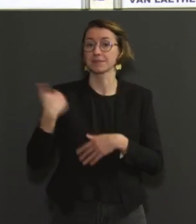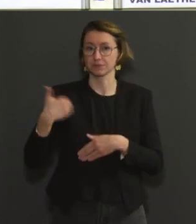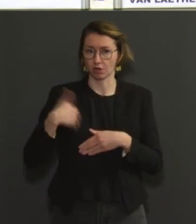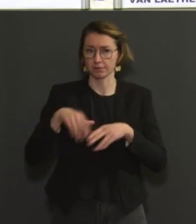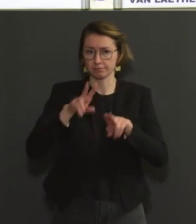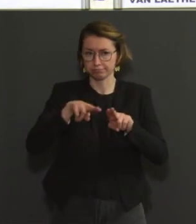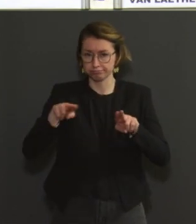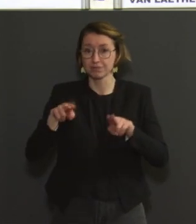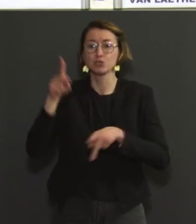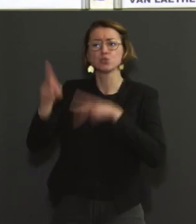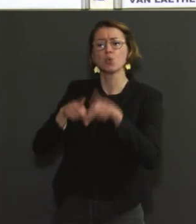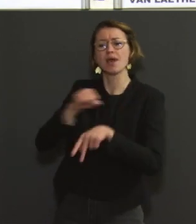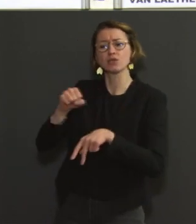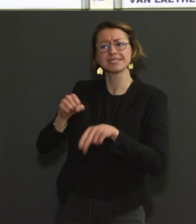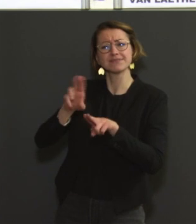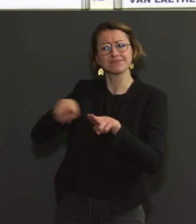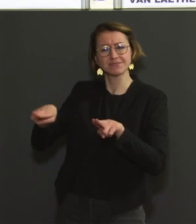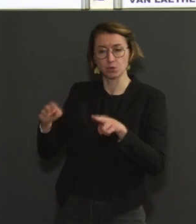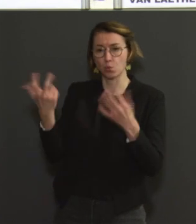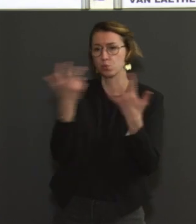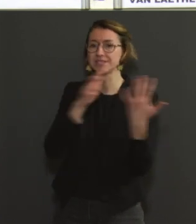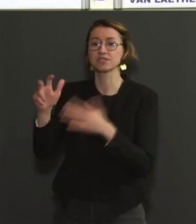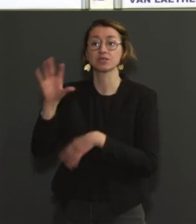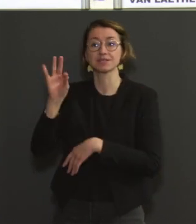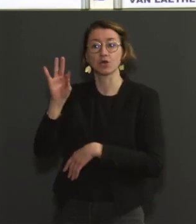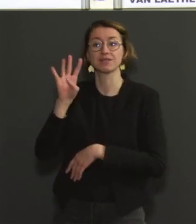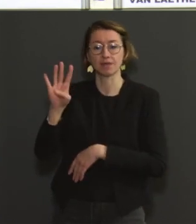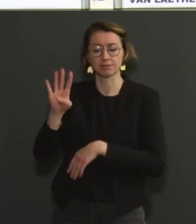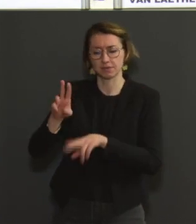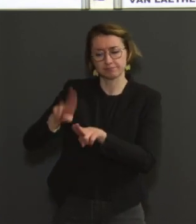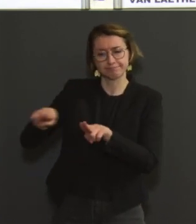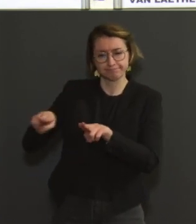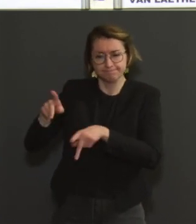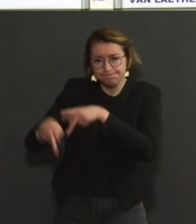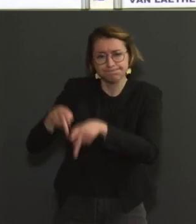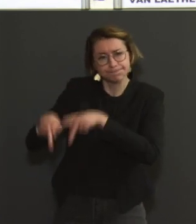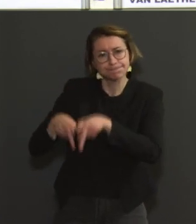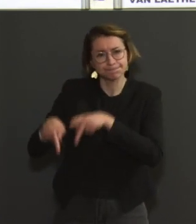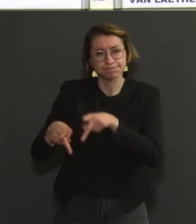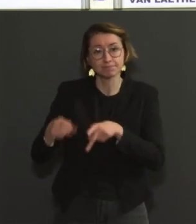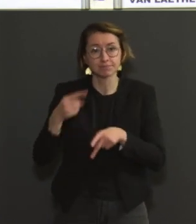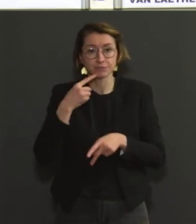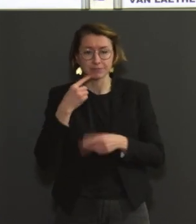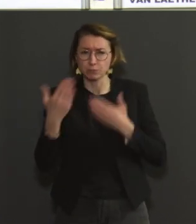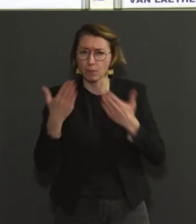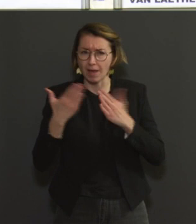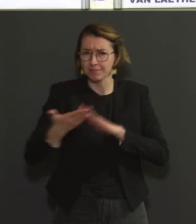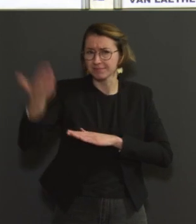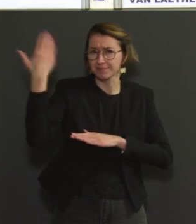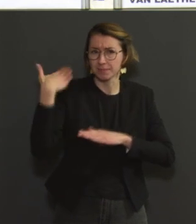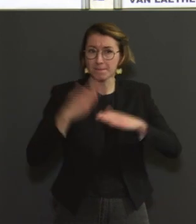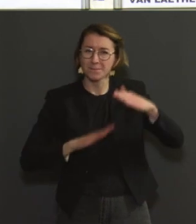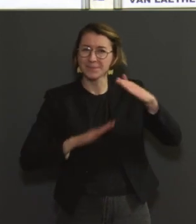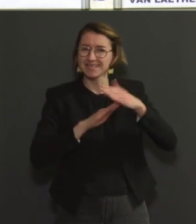intensifs. Ce nombre a donc diminué de moitié au total depuis le pic que nous avons connu le 3